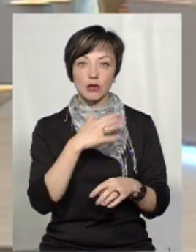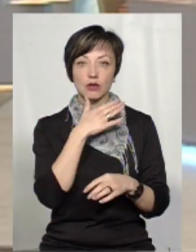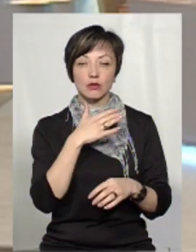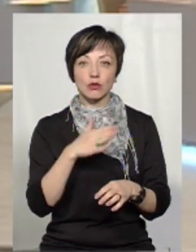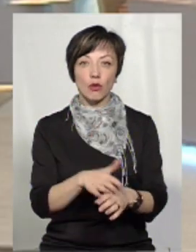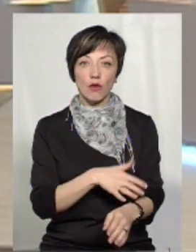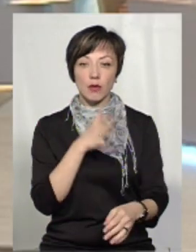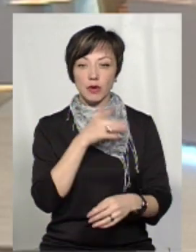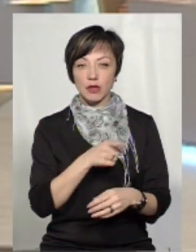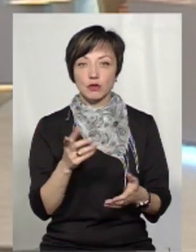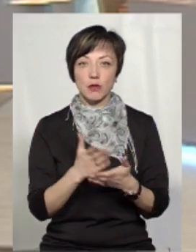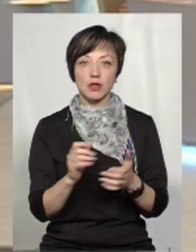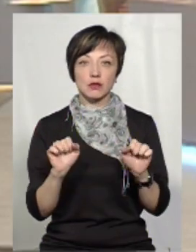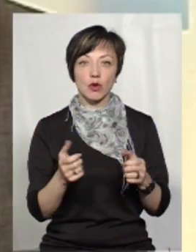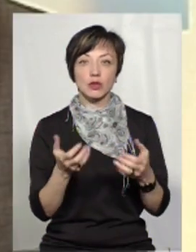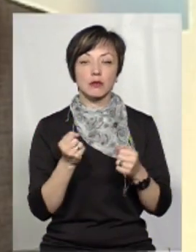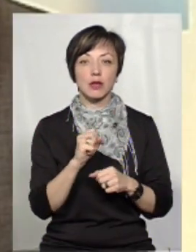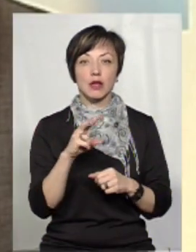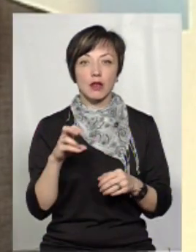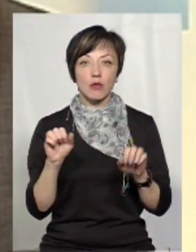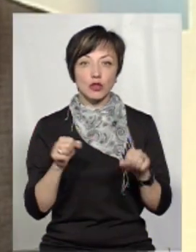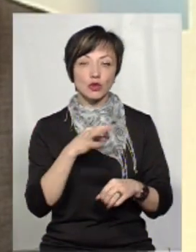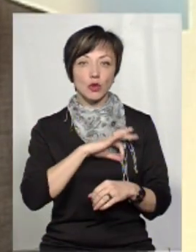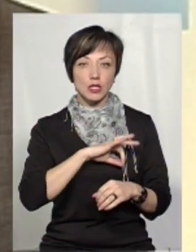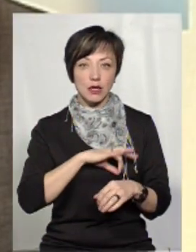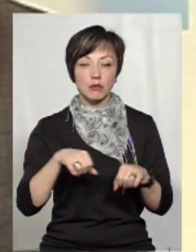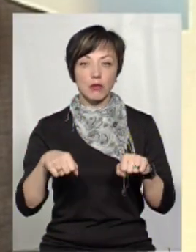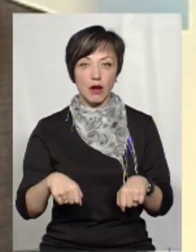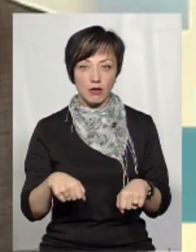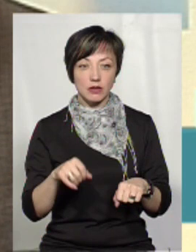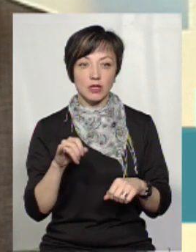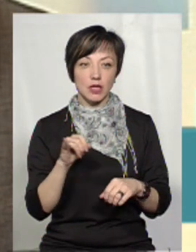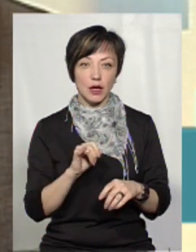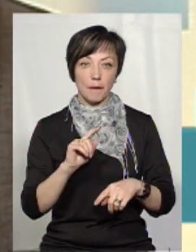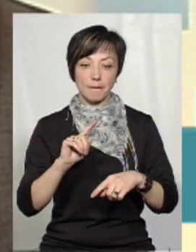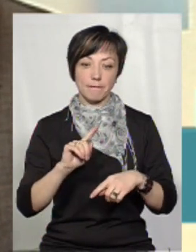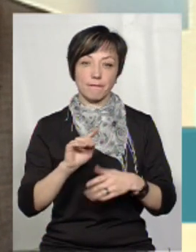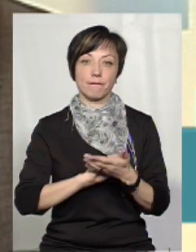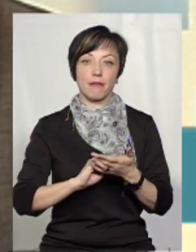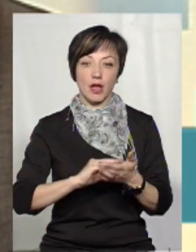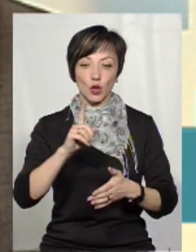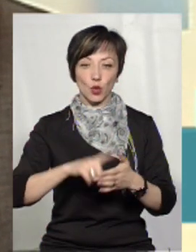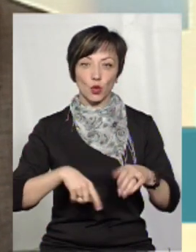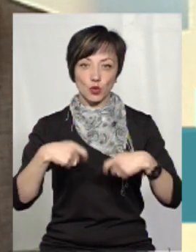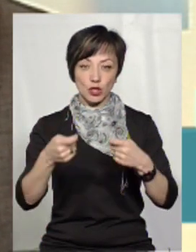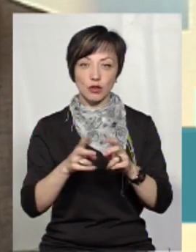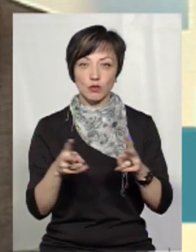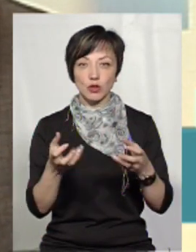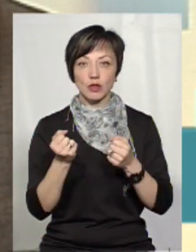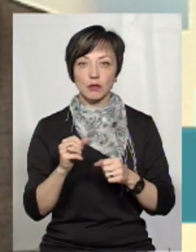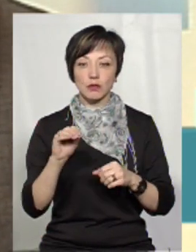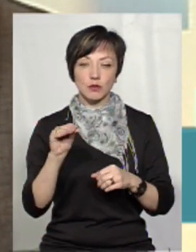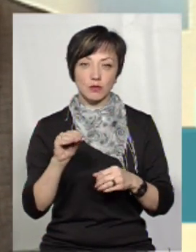великий період для того, щоб мати змогу отримати. Разом з тим можна скористатись правом і передоручити комусь отримання цієї субсидії, для цього